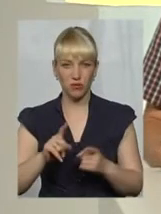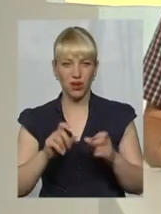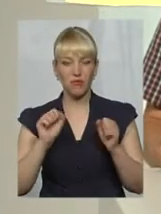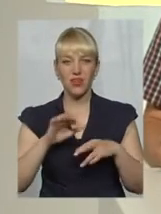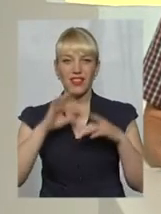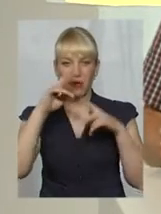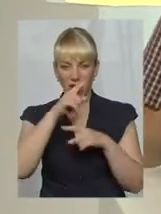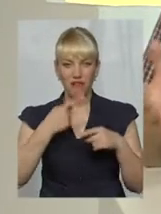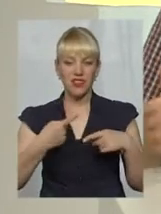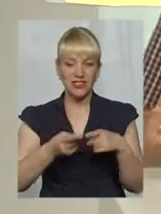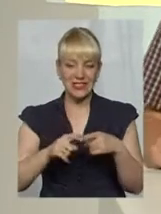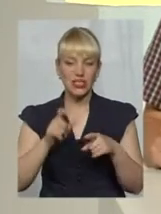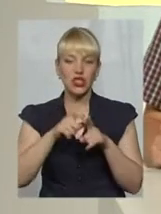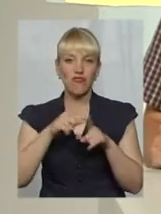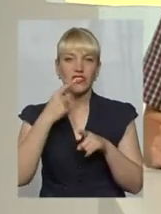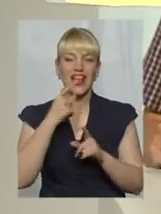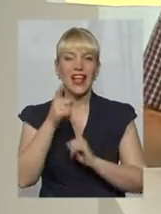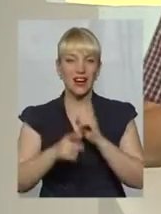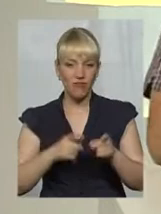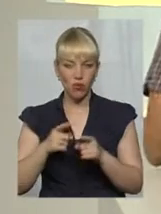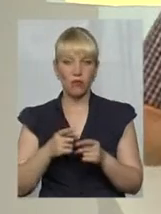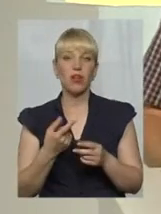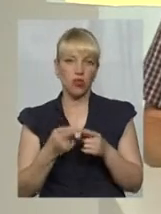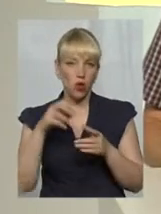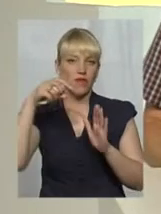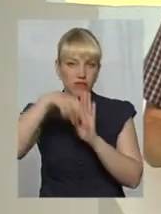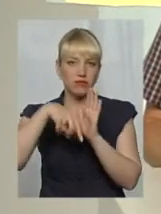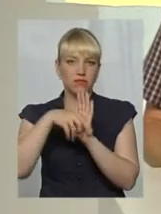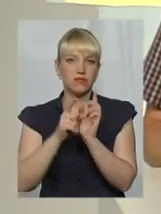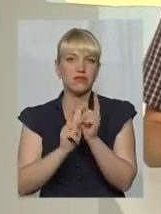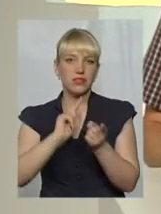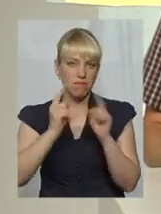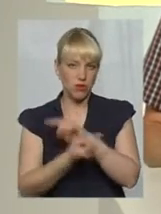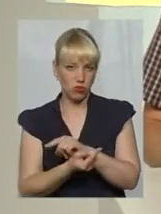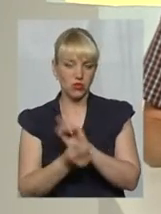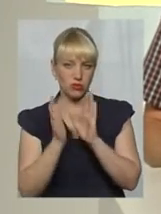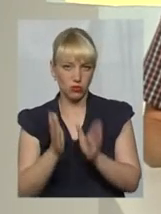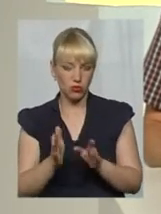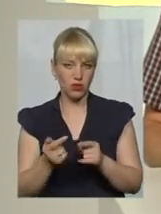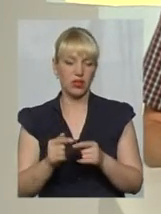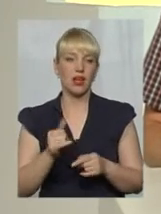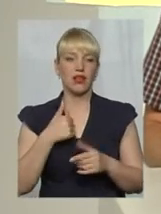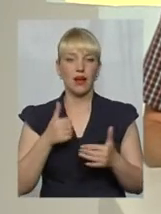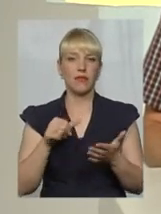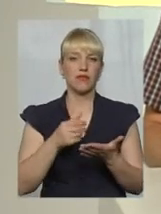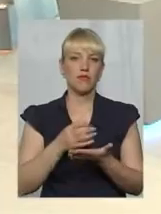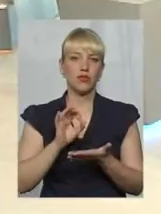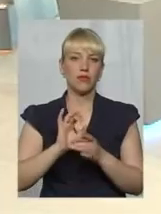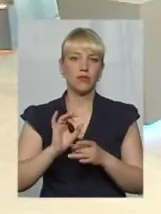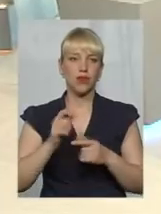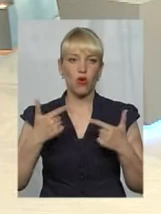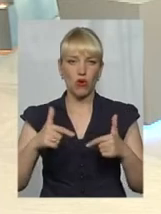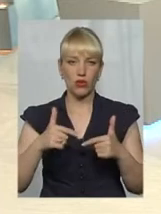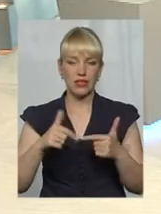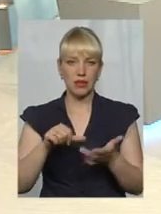називати її реформу, але будь-які зміни – це все ж таки реформа і змінюється житлова сфера в місті Хмельницькому. Я представлю наших гостей в студії – Василь